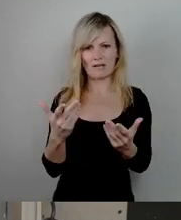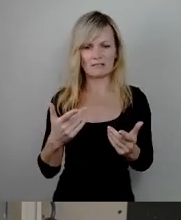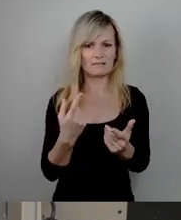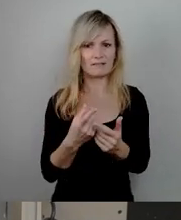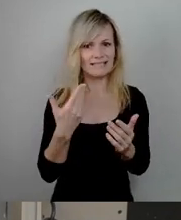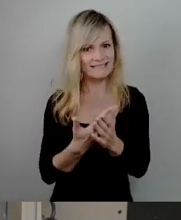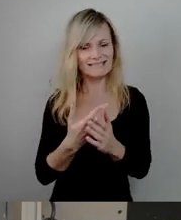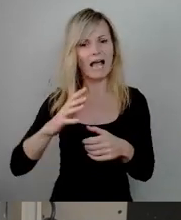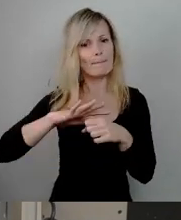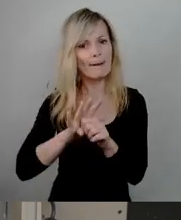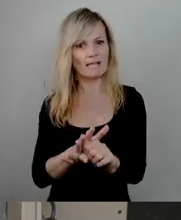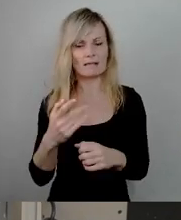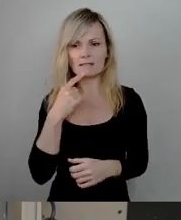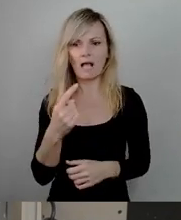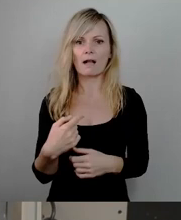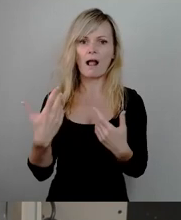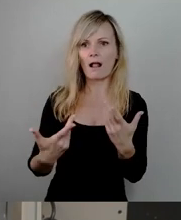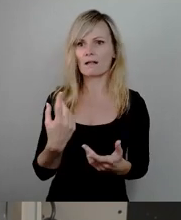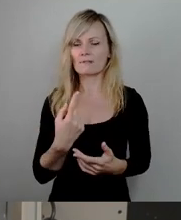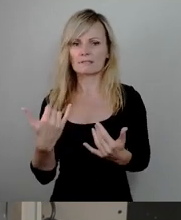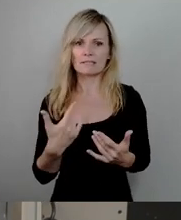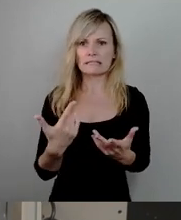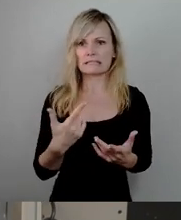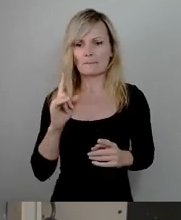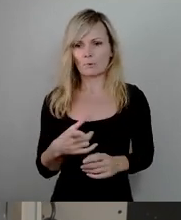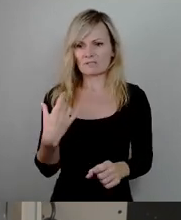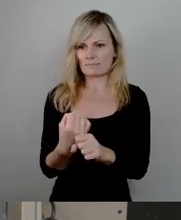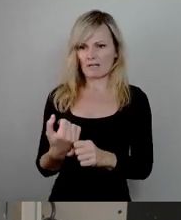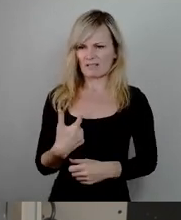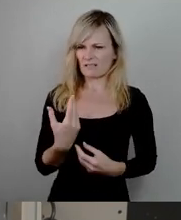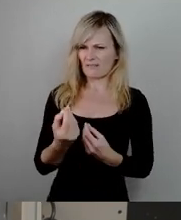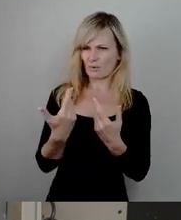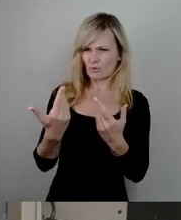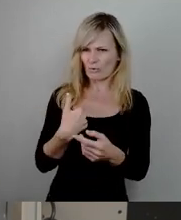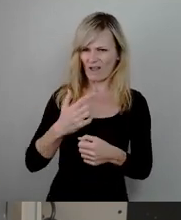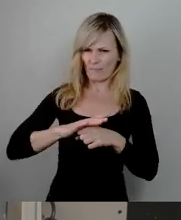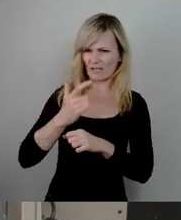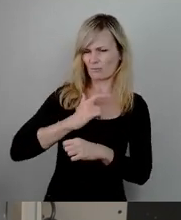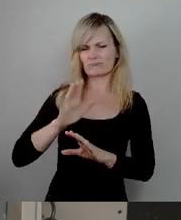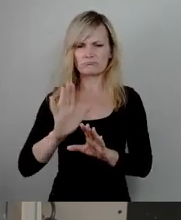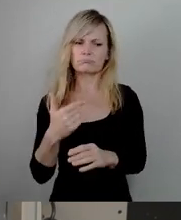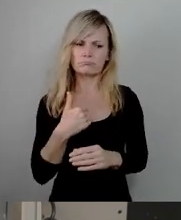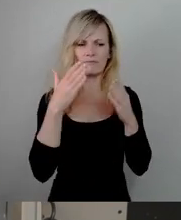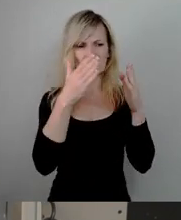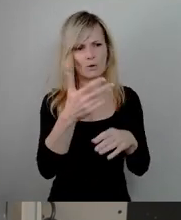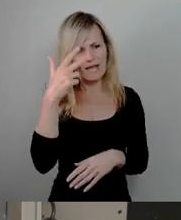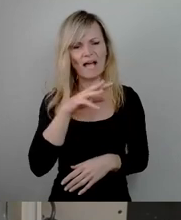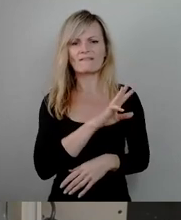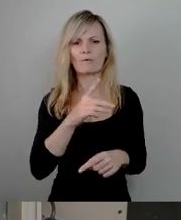Erpressertum, in dem wir uns da teilweise jetzt anscheinend auch befinden. Ich vertraue da Herrn Donhauser und Herrn Waurig, dass wir dort zeitnah